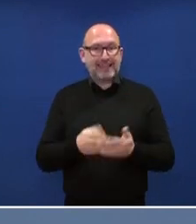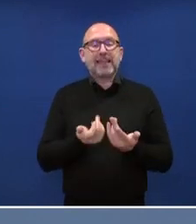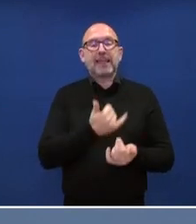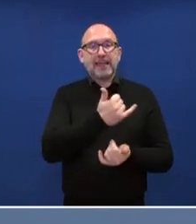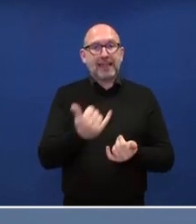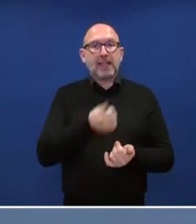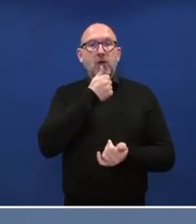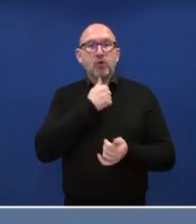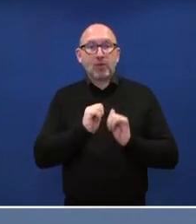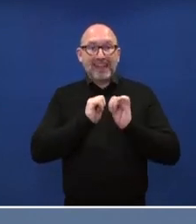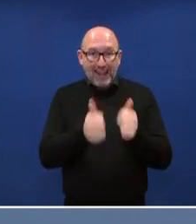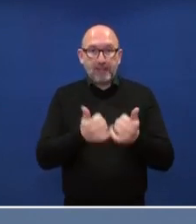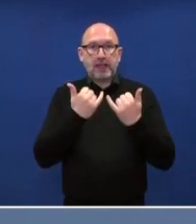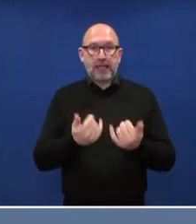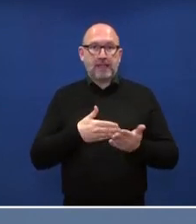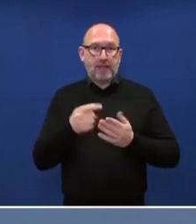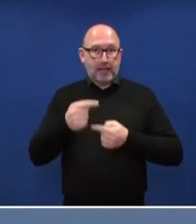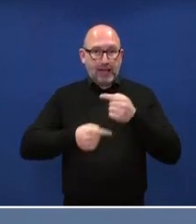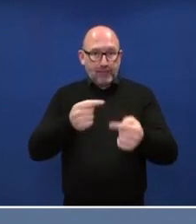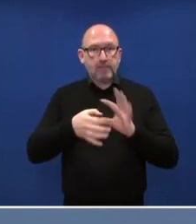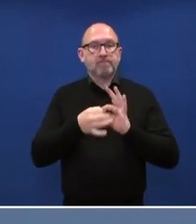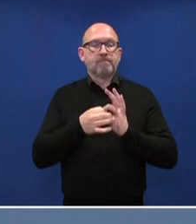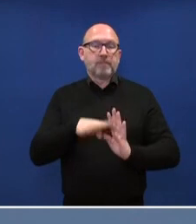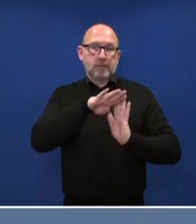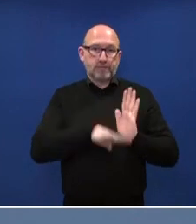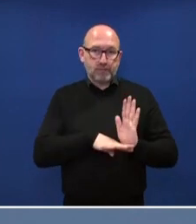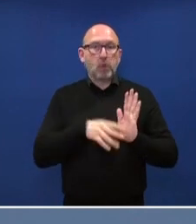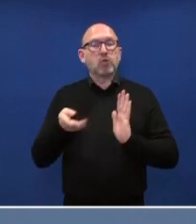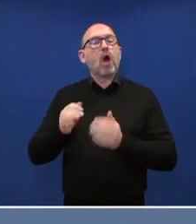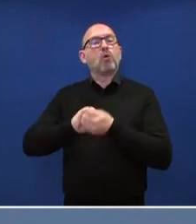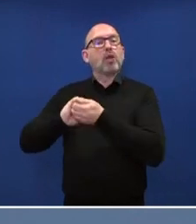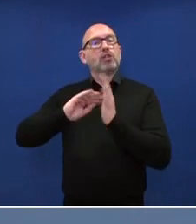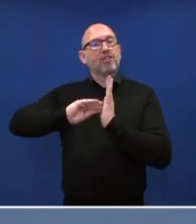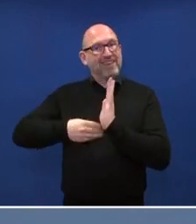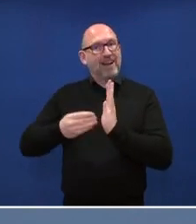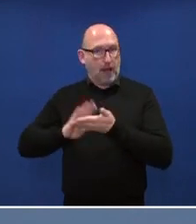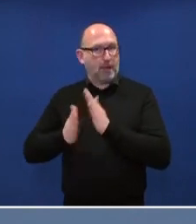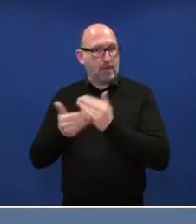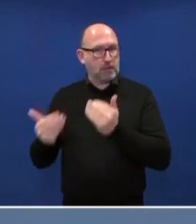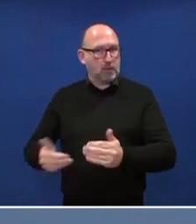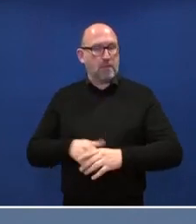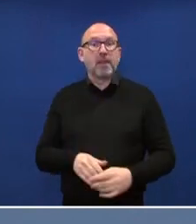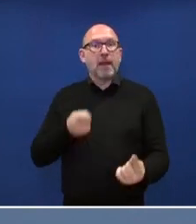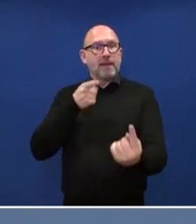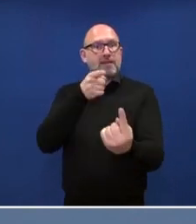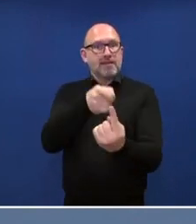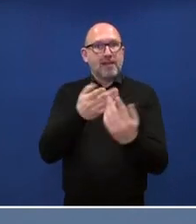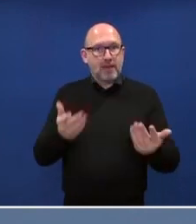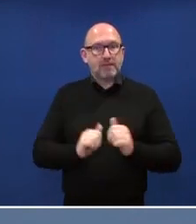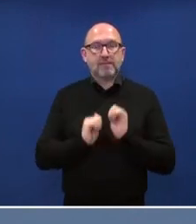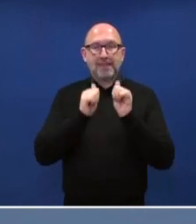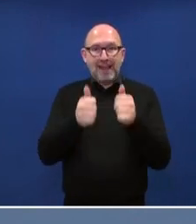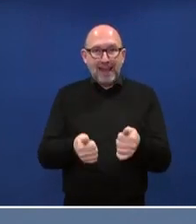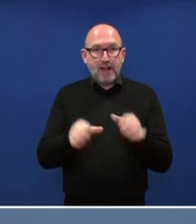weiterentwickelt, wie das im Koalitionsvertrag verabredet war. Ziel ist ein wirksames Hilfesystem, das Kinder